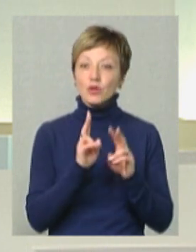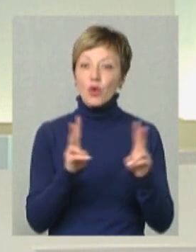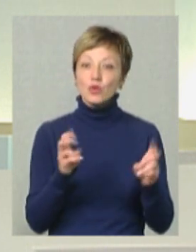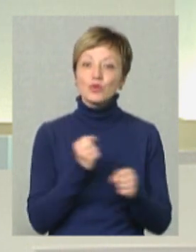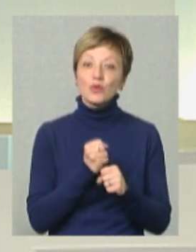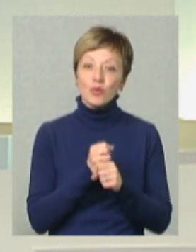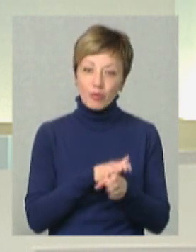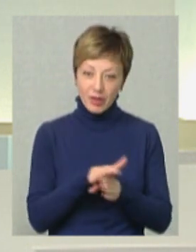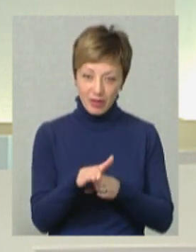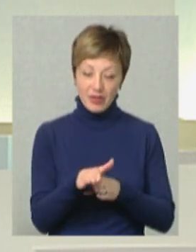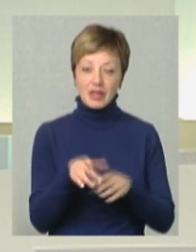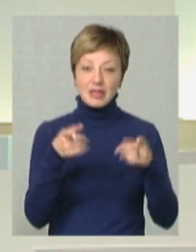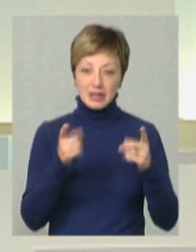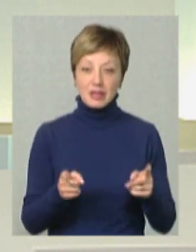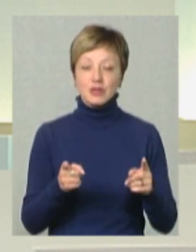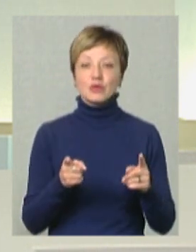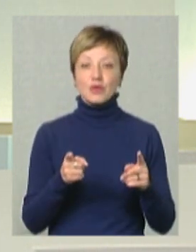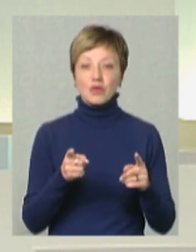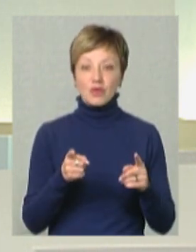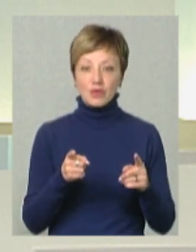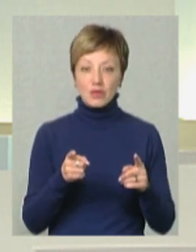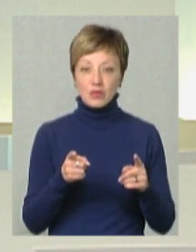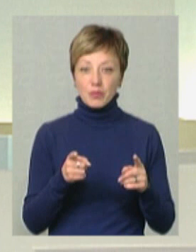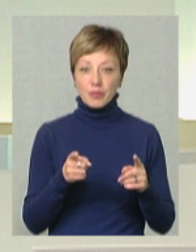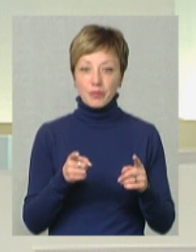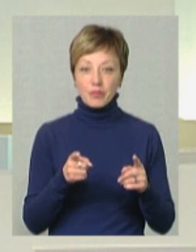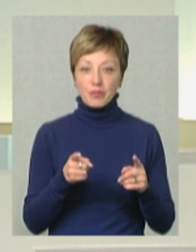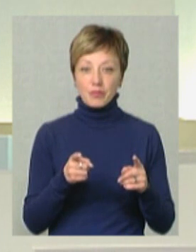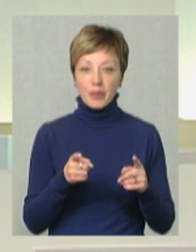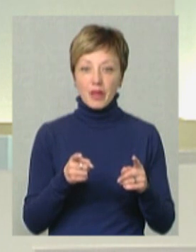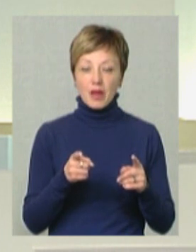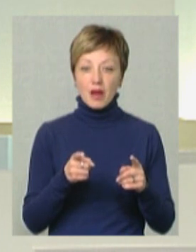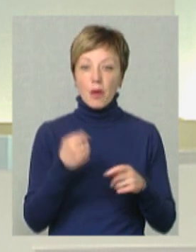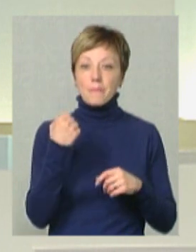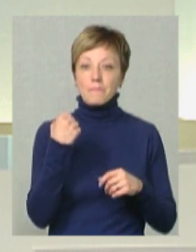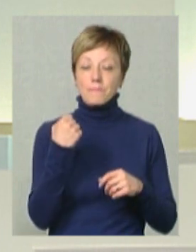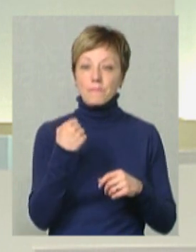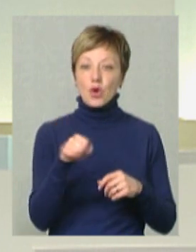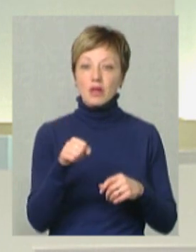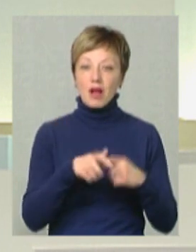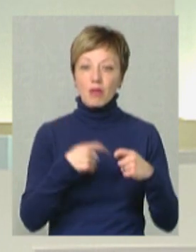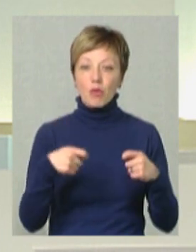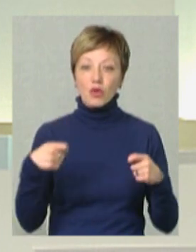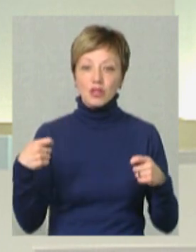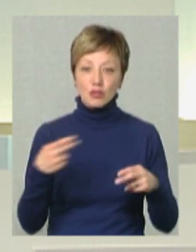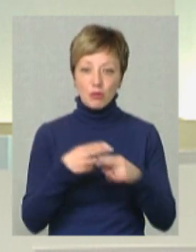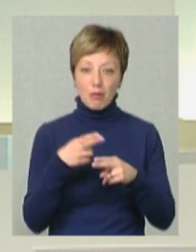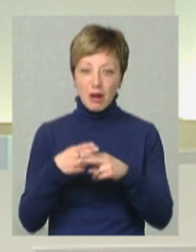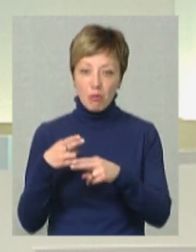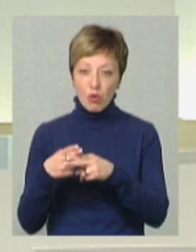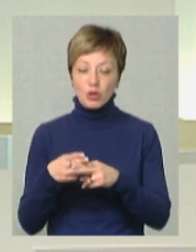зробив. І вони дійсно без перебільшення подолали багато навіть бюрократичних перепон.